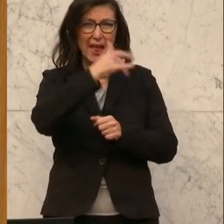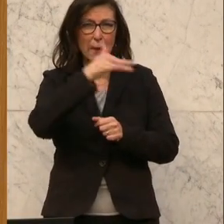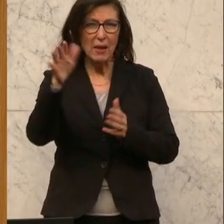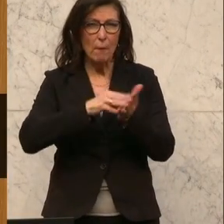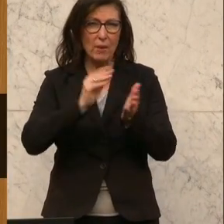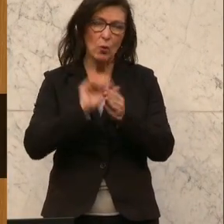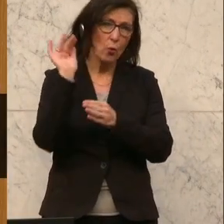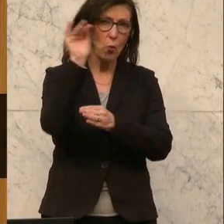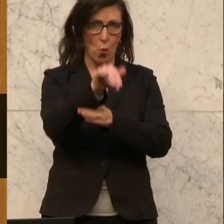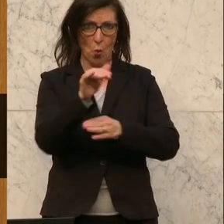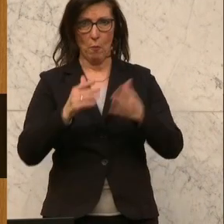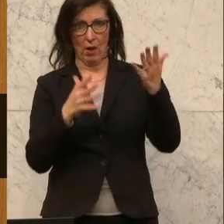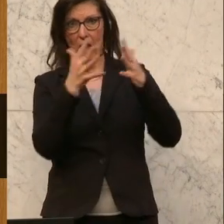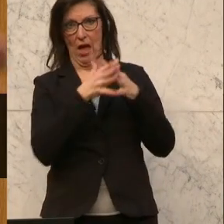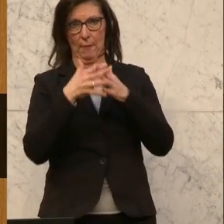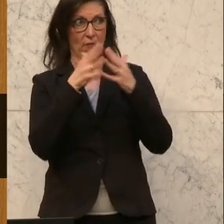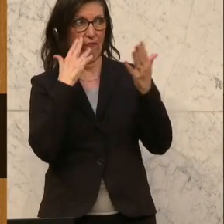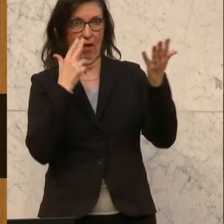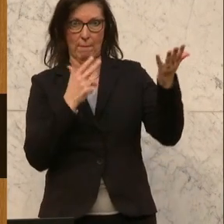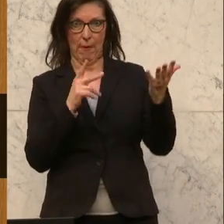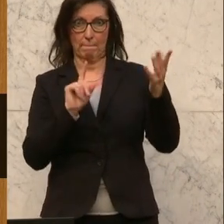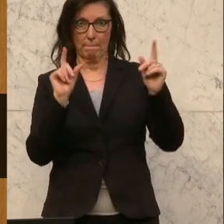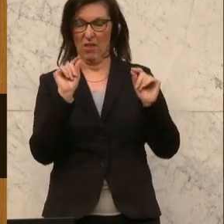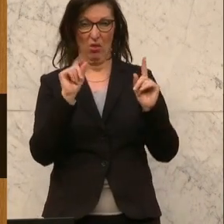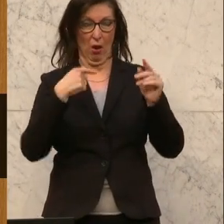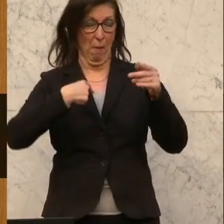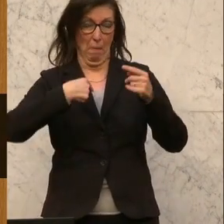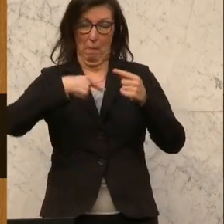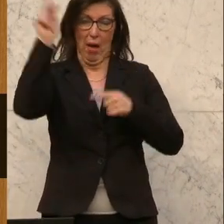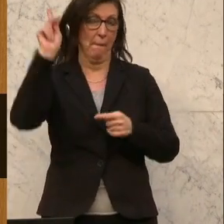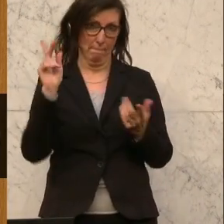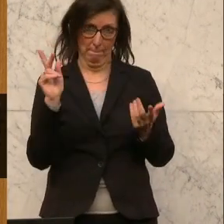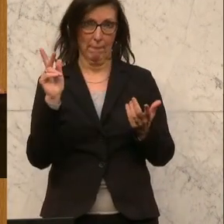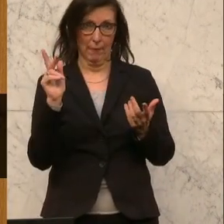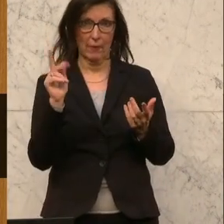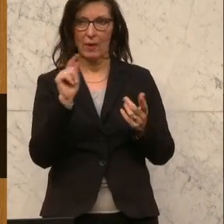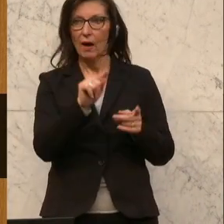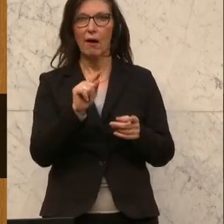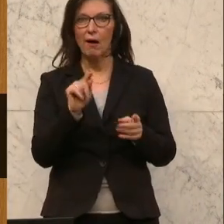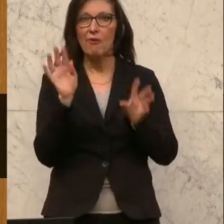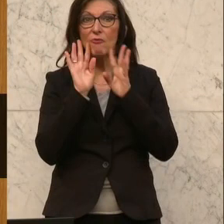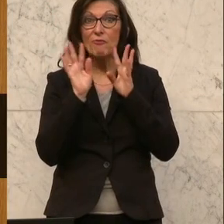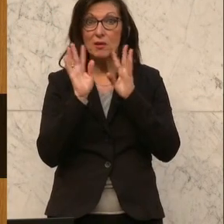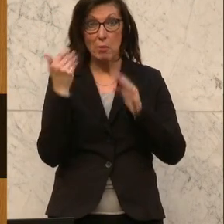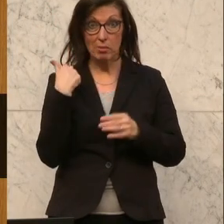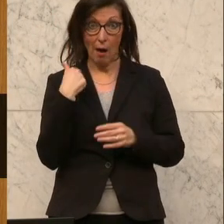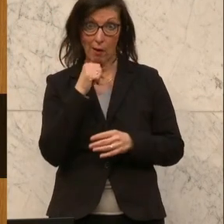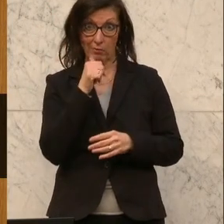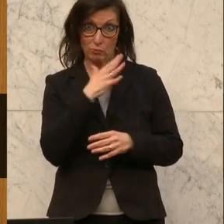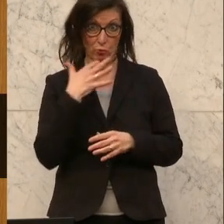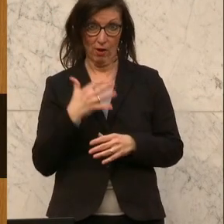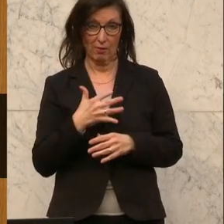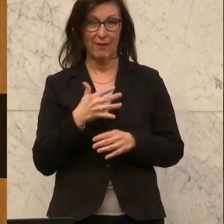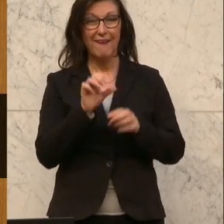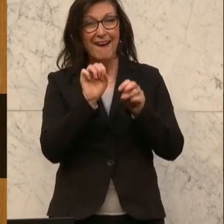OpenAI sozusagen damit ein völliger Senkrechtstart gelungen. Im Übrigen hat es nicht einmal Facebook geschafft. 18